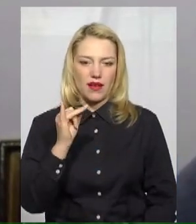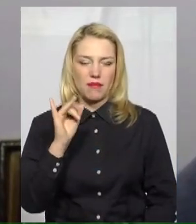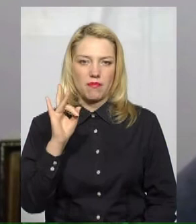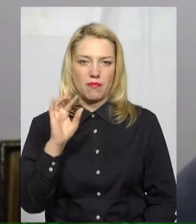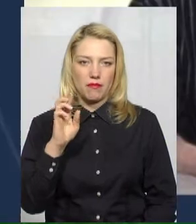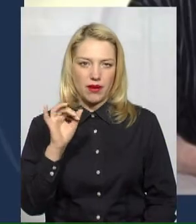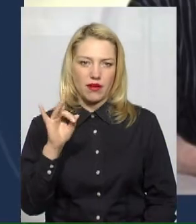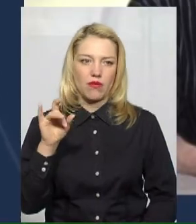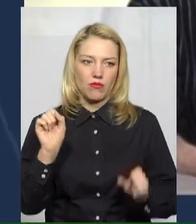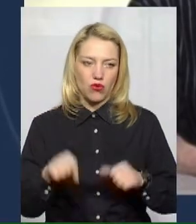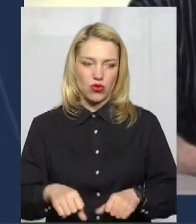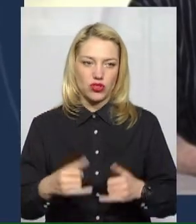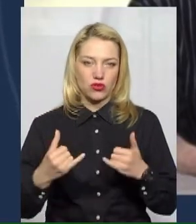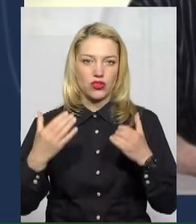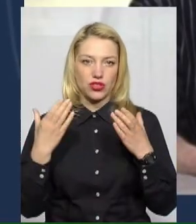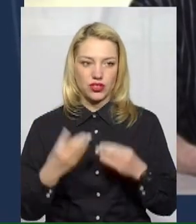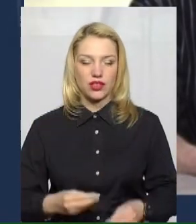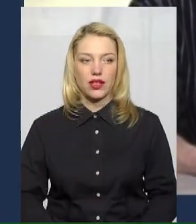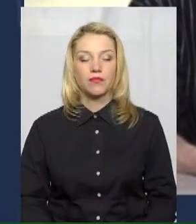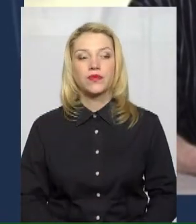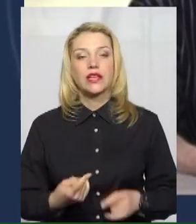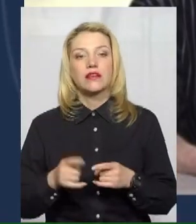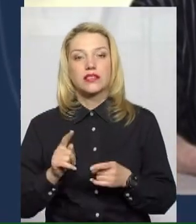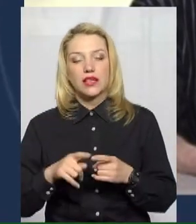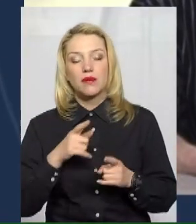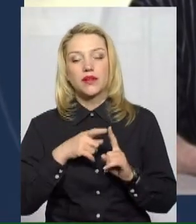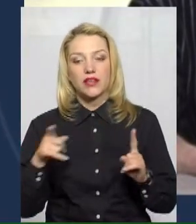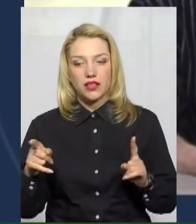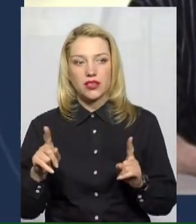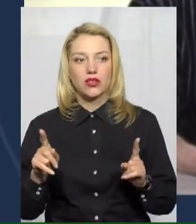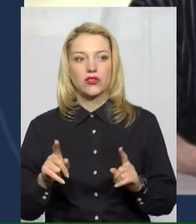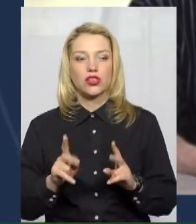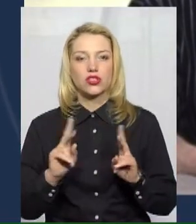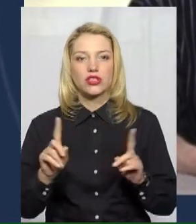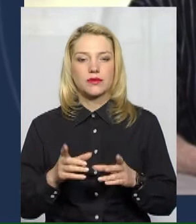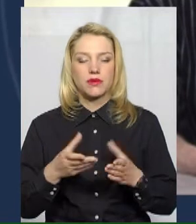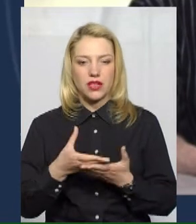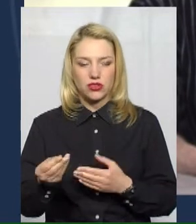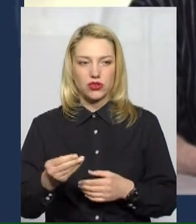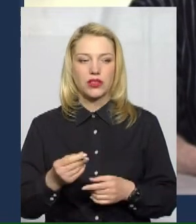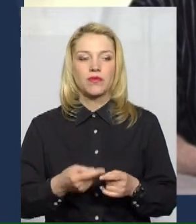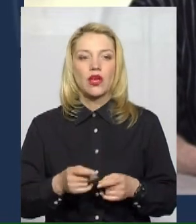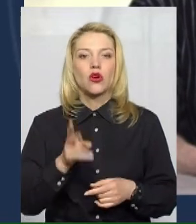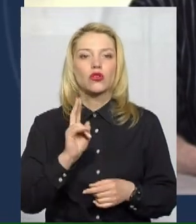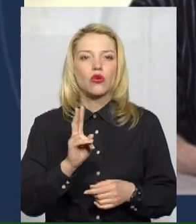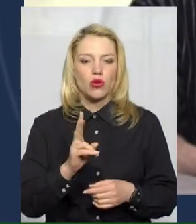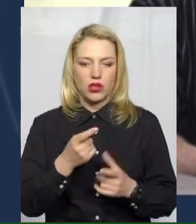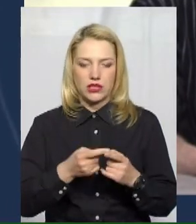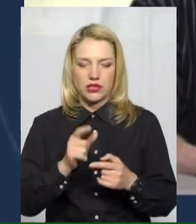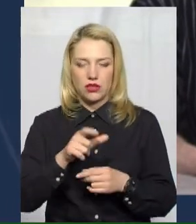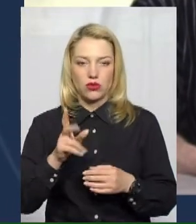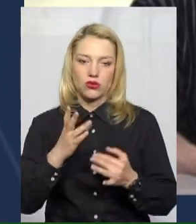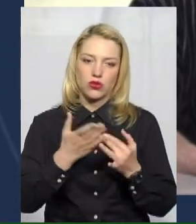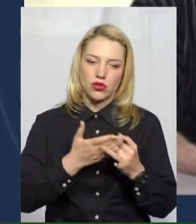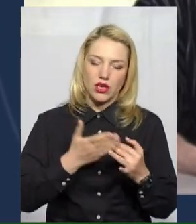В цей період справніше сплачує пільговики, субсиденти чи ті, хто повинні в повній